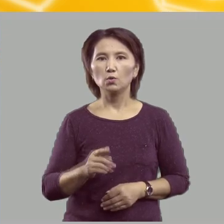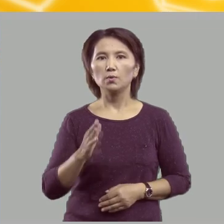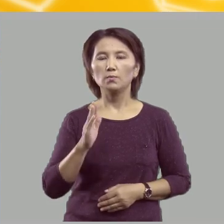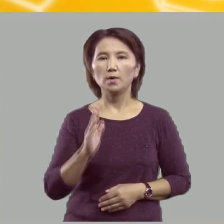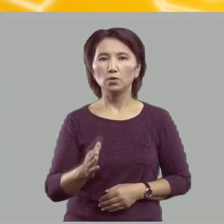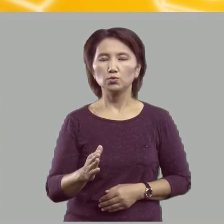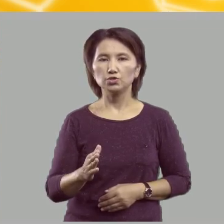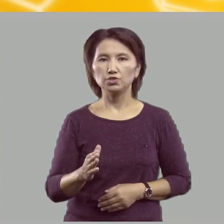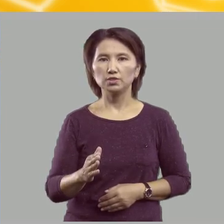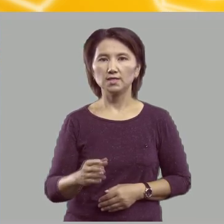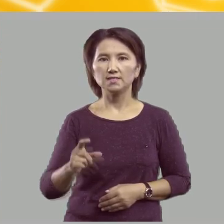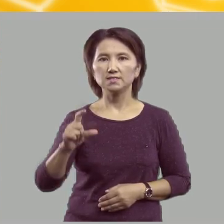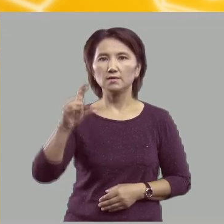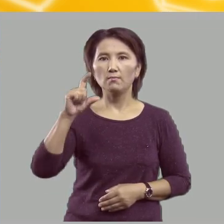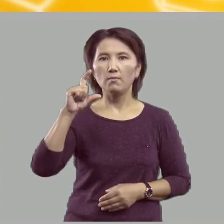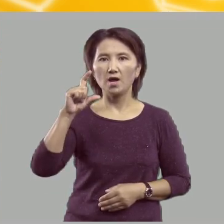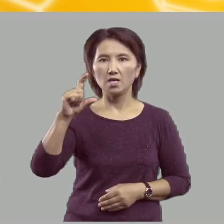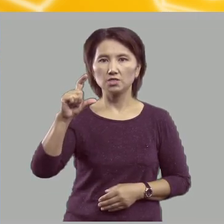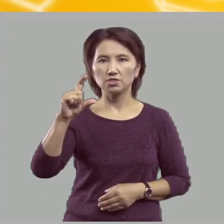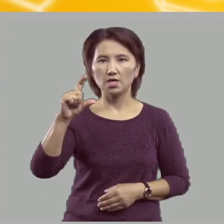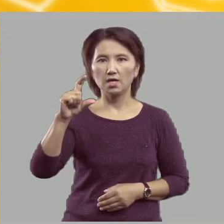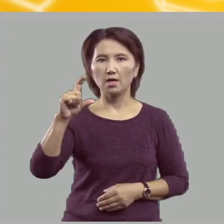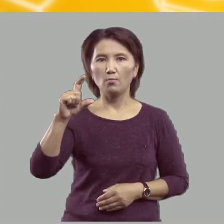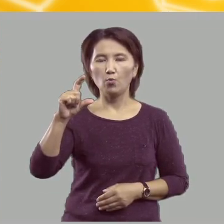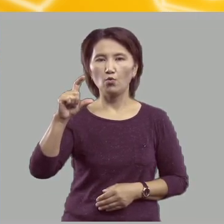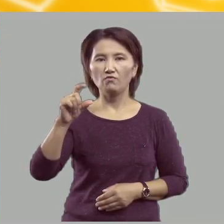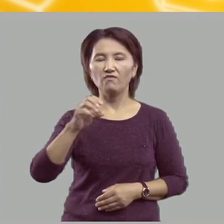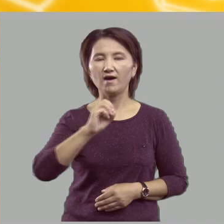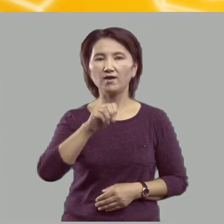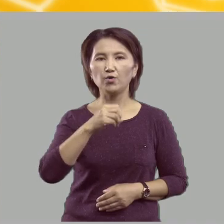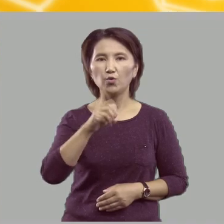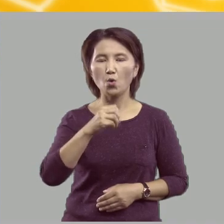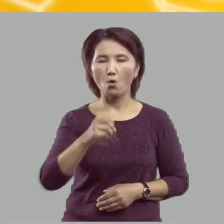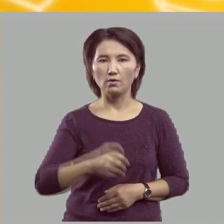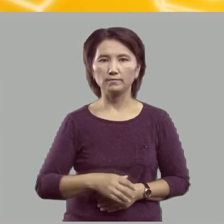получилась большая буква Ё.